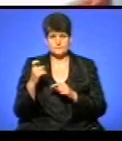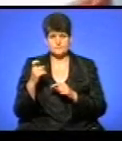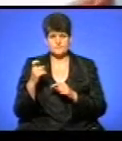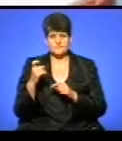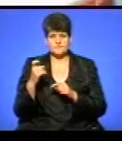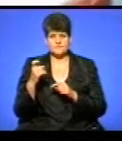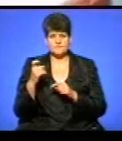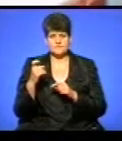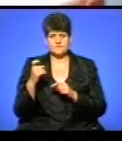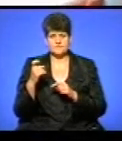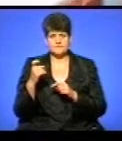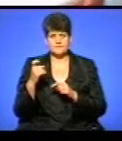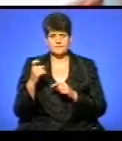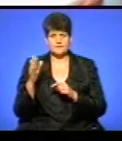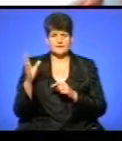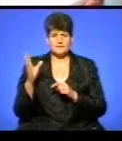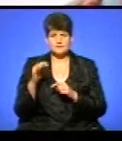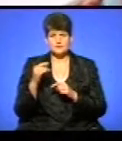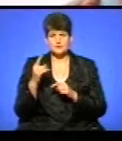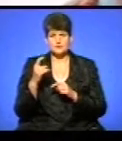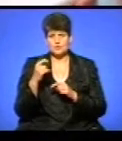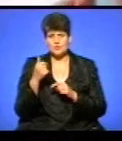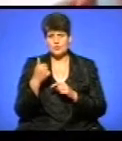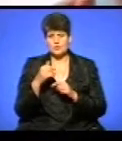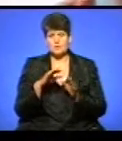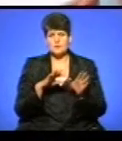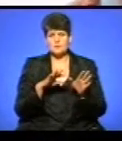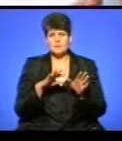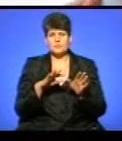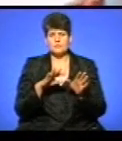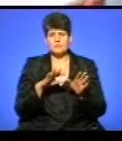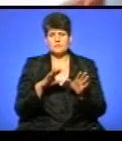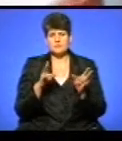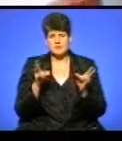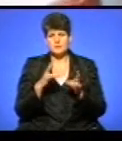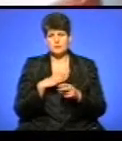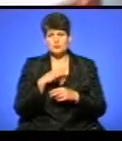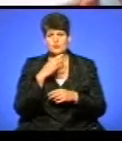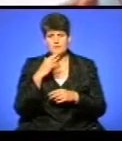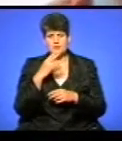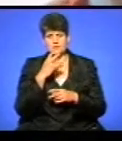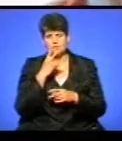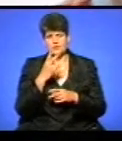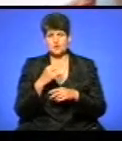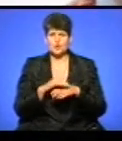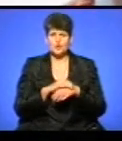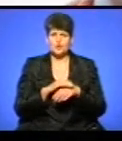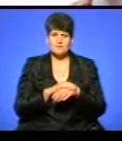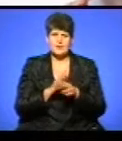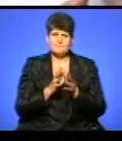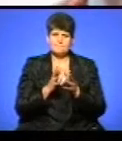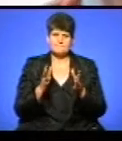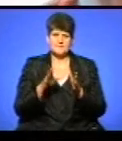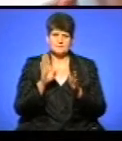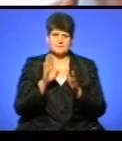В цих 100 років мені прийшлося всього бачити. І добра, і більше зла.